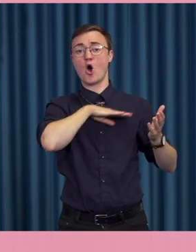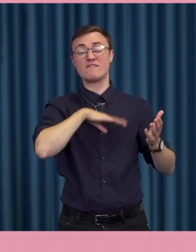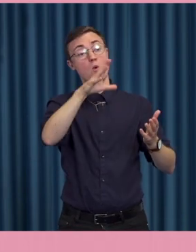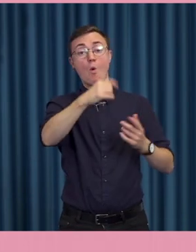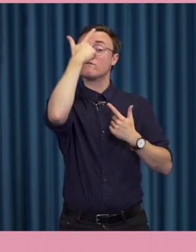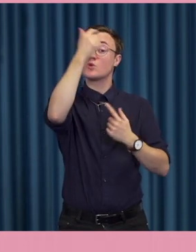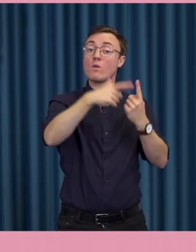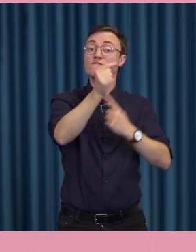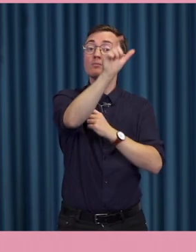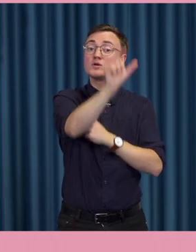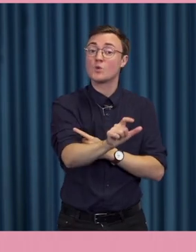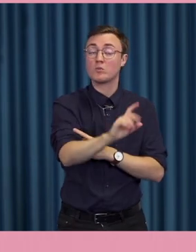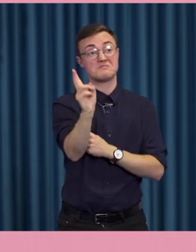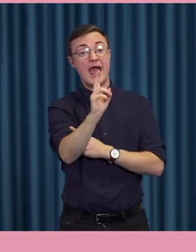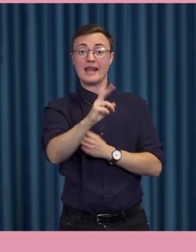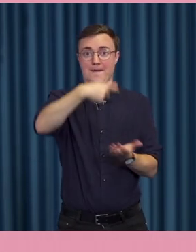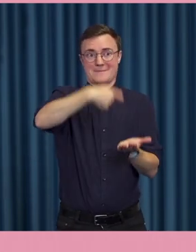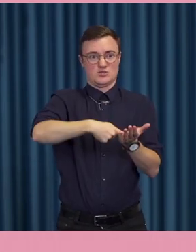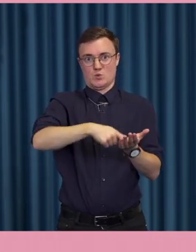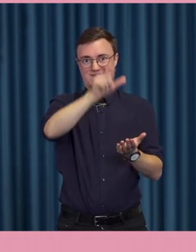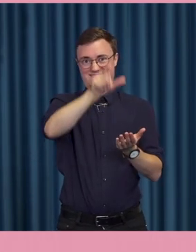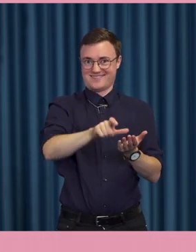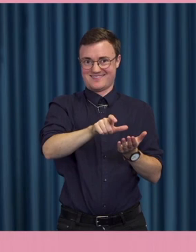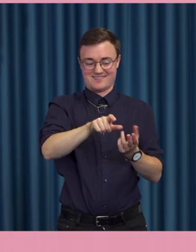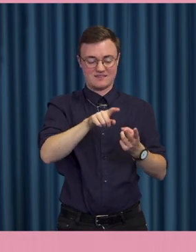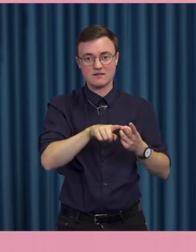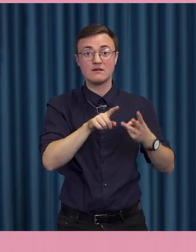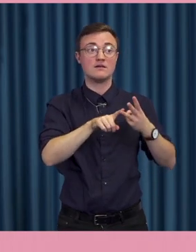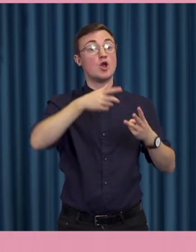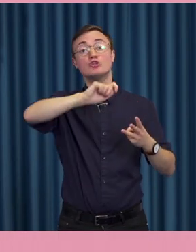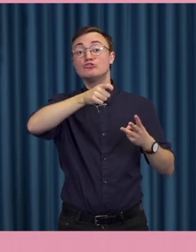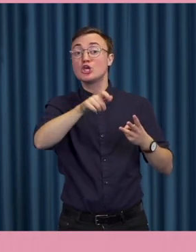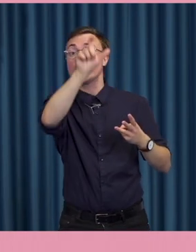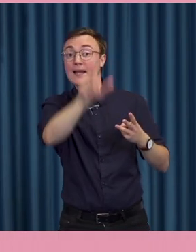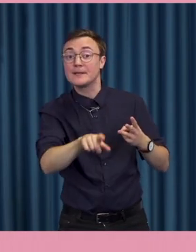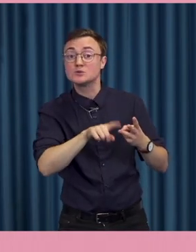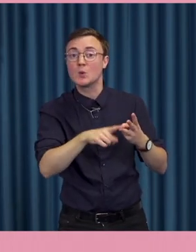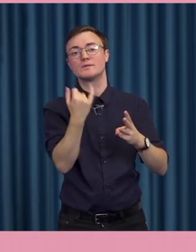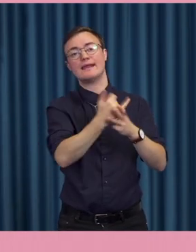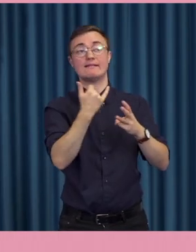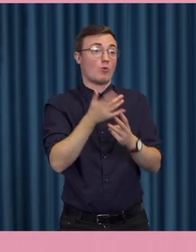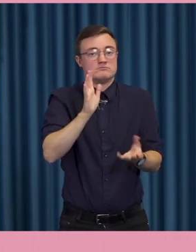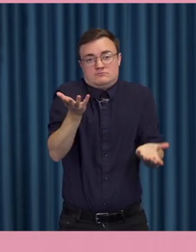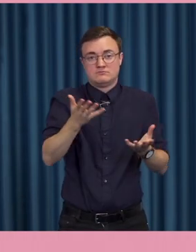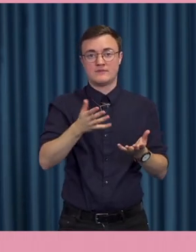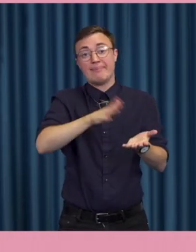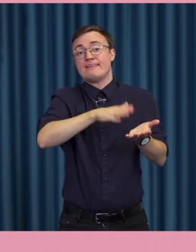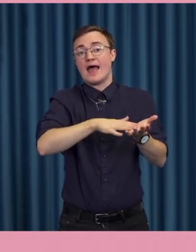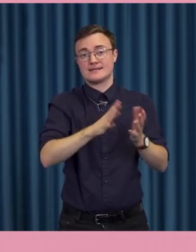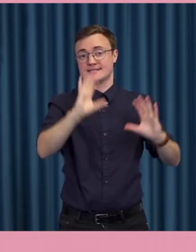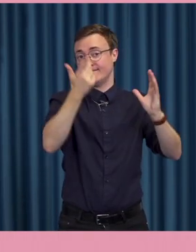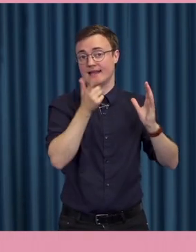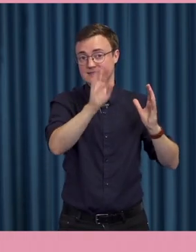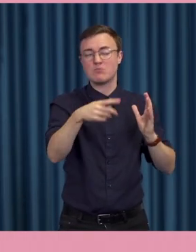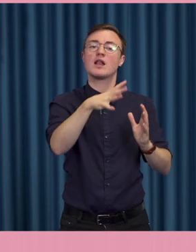Det kan vara en person i beslutsfattande position. Det kan också vara en nyckelperson inom näringsliv till exempel som fattar